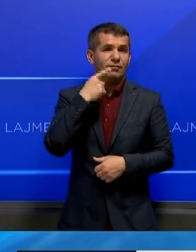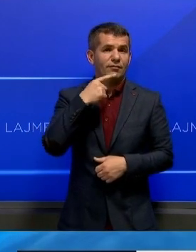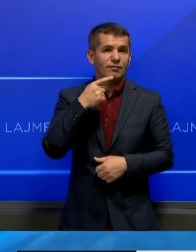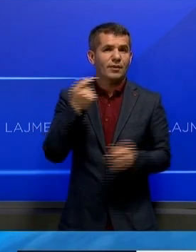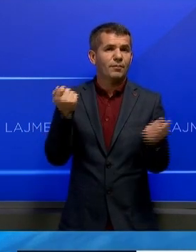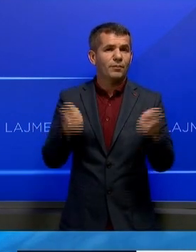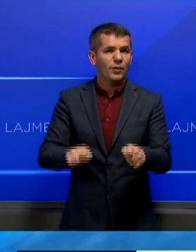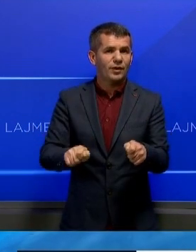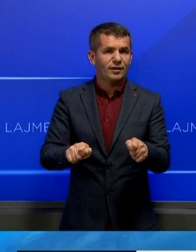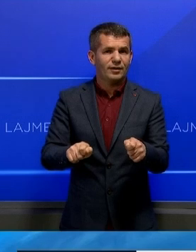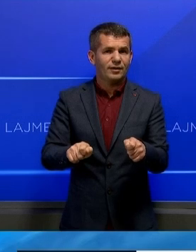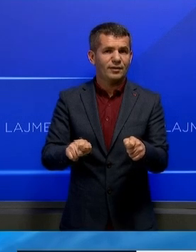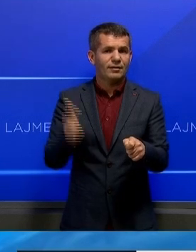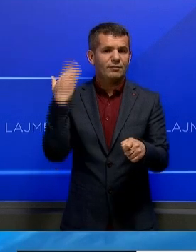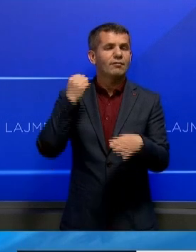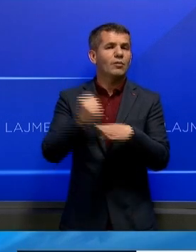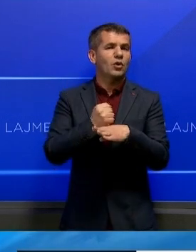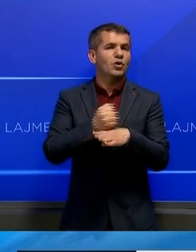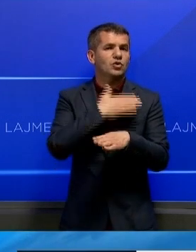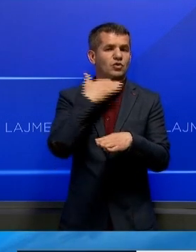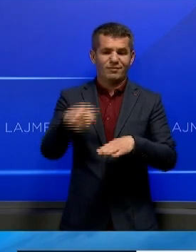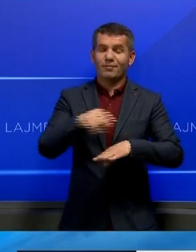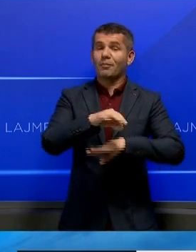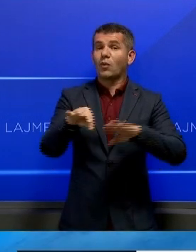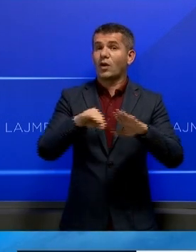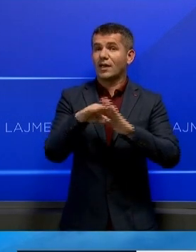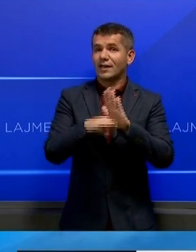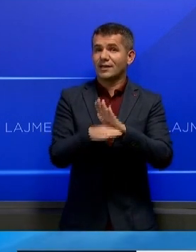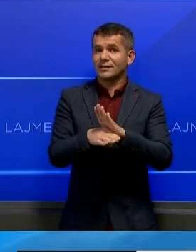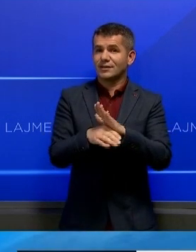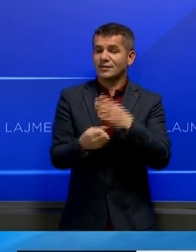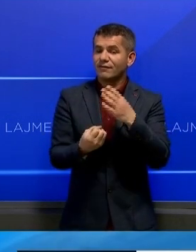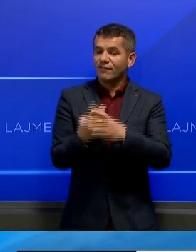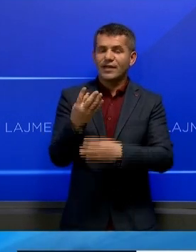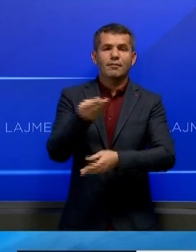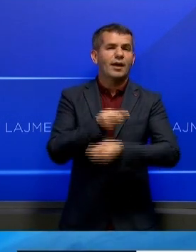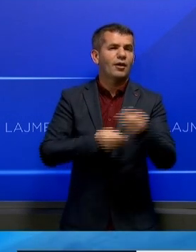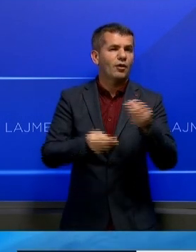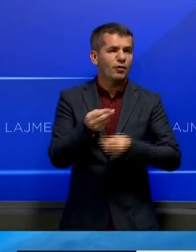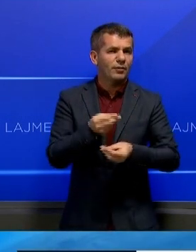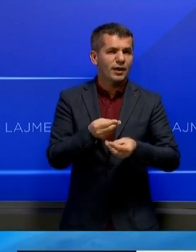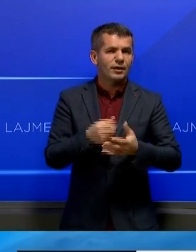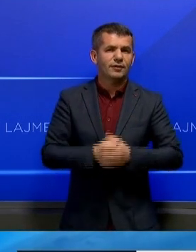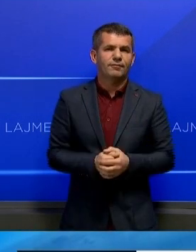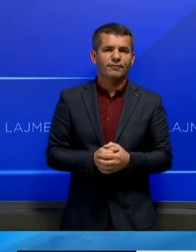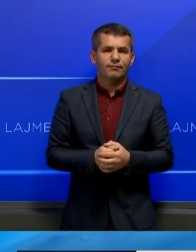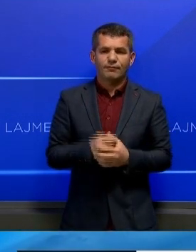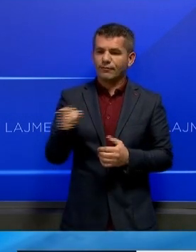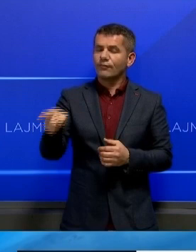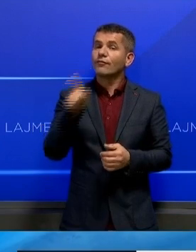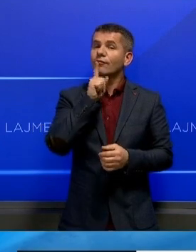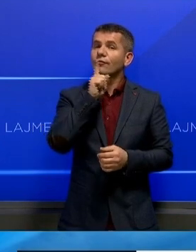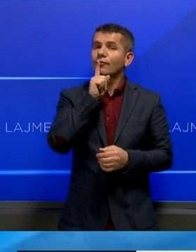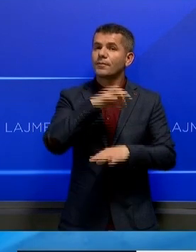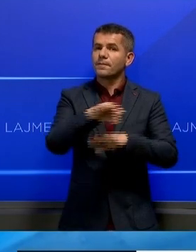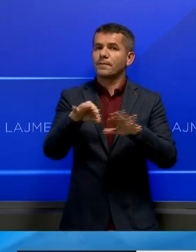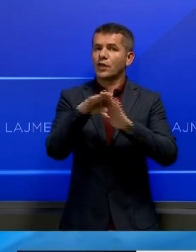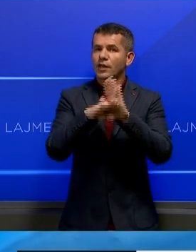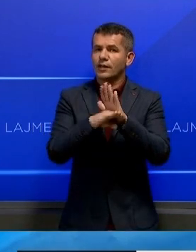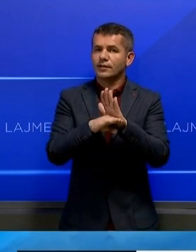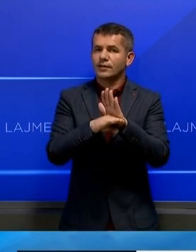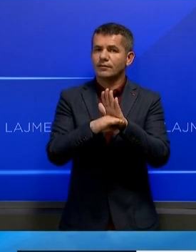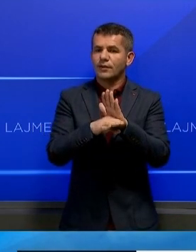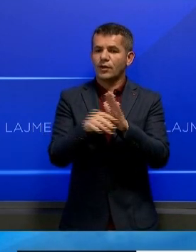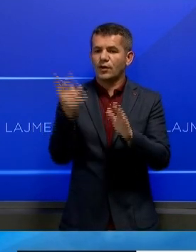blokoj dhe muaj të tërë projekt ligjin për imkëmbje ekonomike, ku si pas josh ishte një projekt ligj i